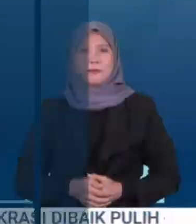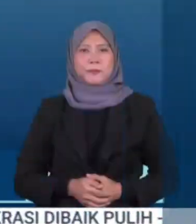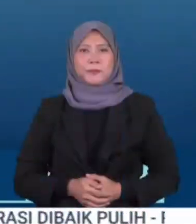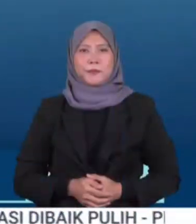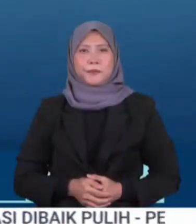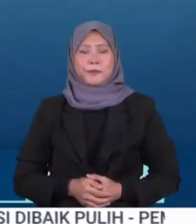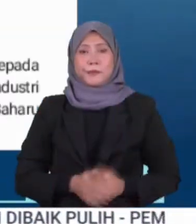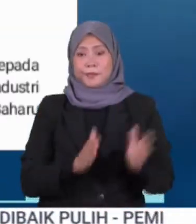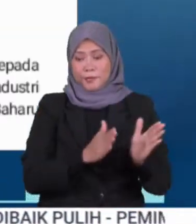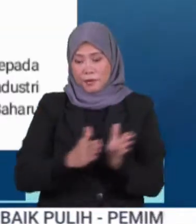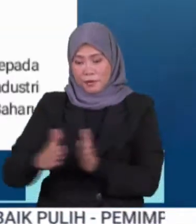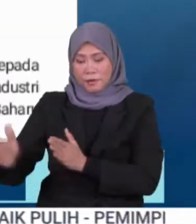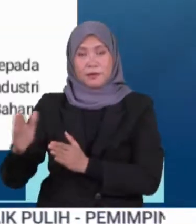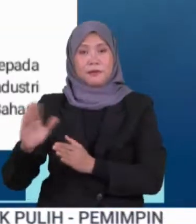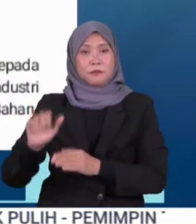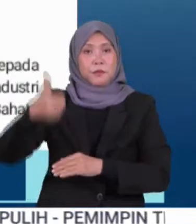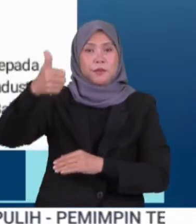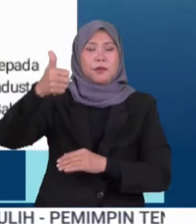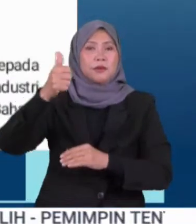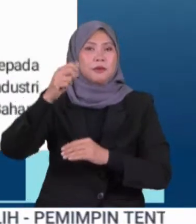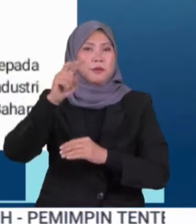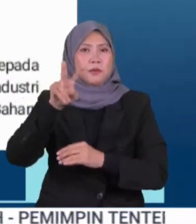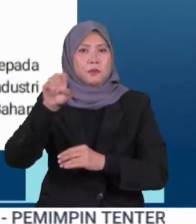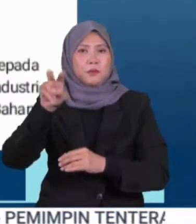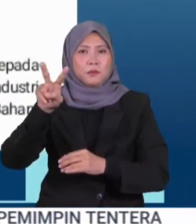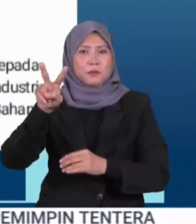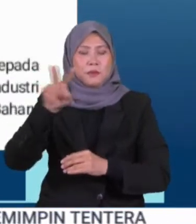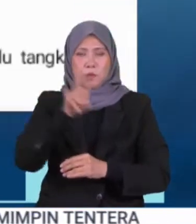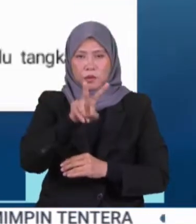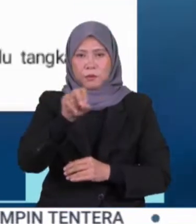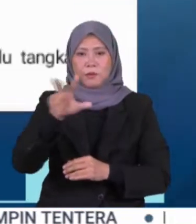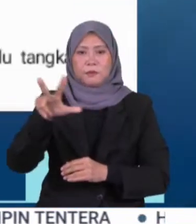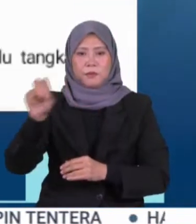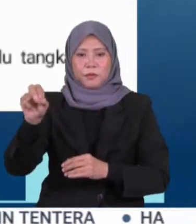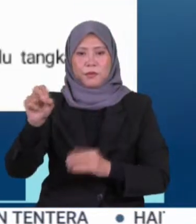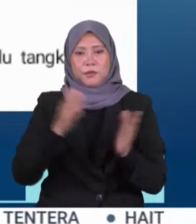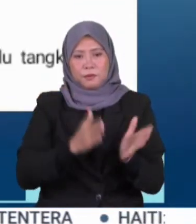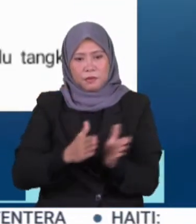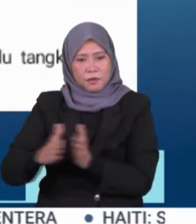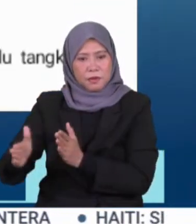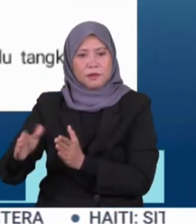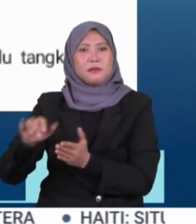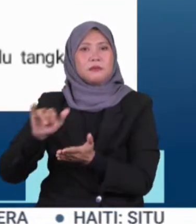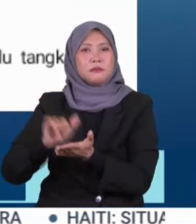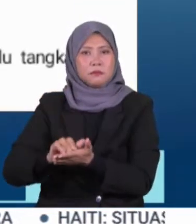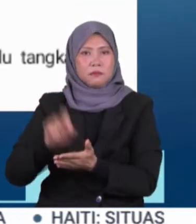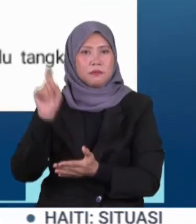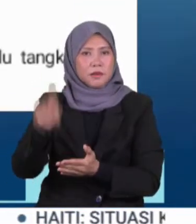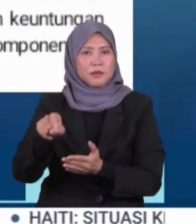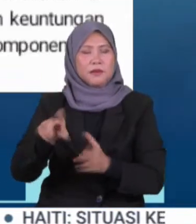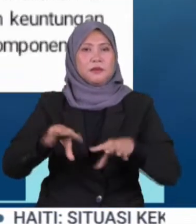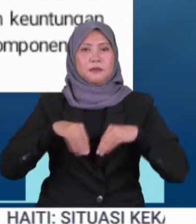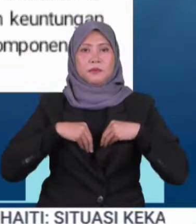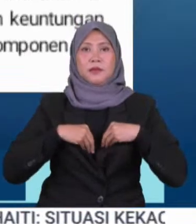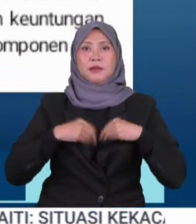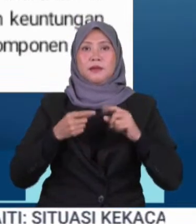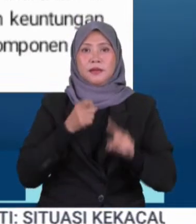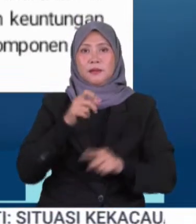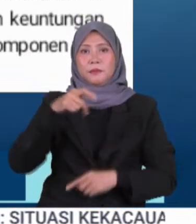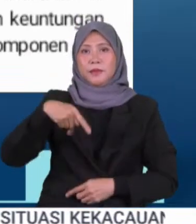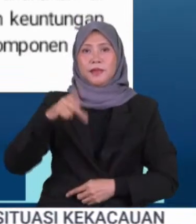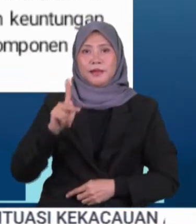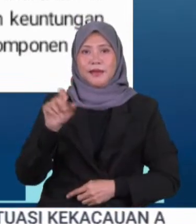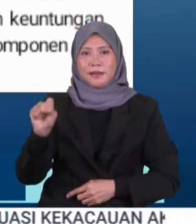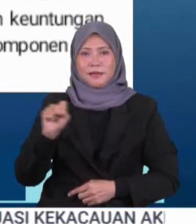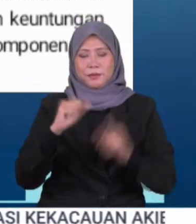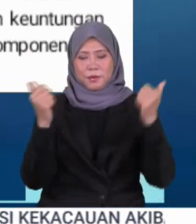Pelan Induk Perindustrian Baru 2030 peluang menerusi pelan itu harus disahut segera pemain industri PKS,